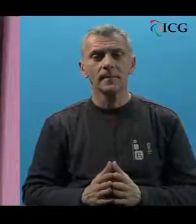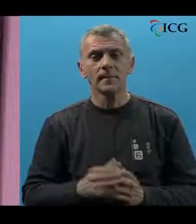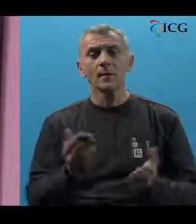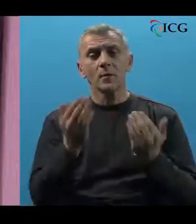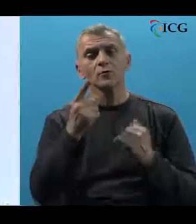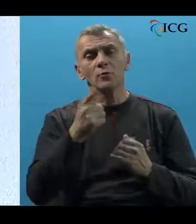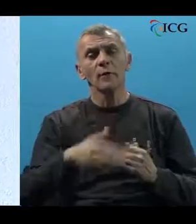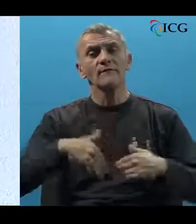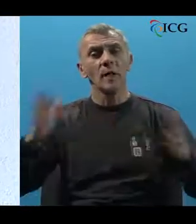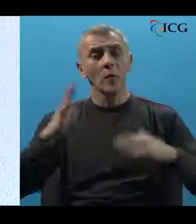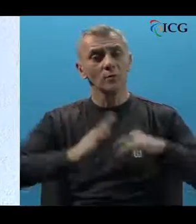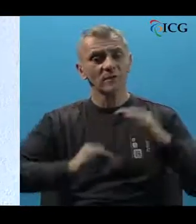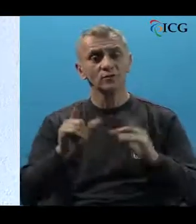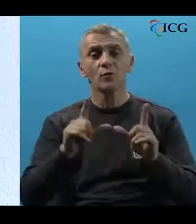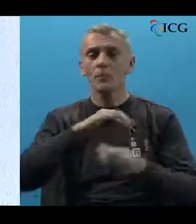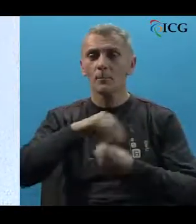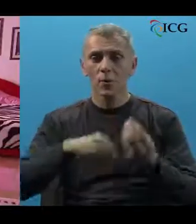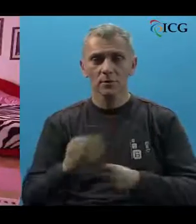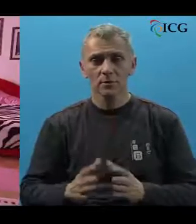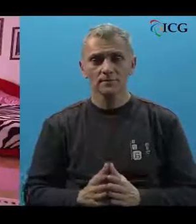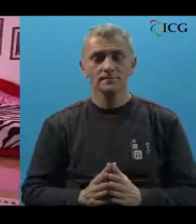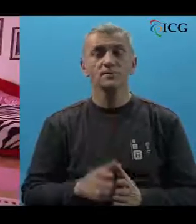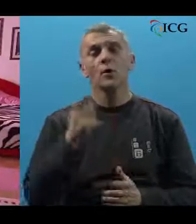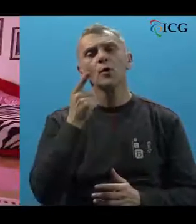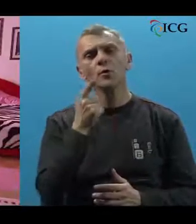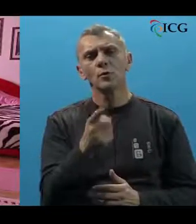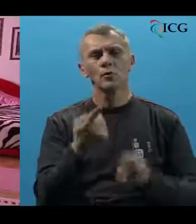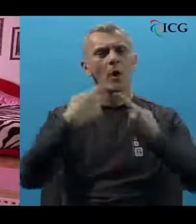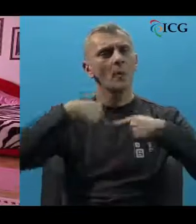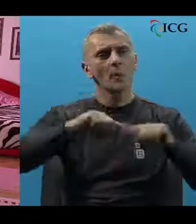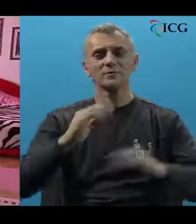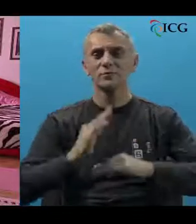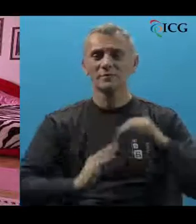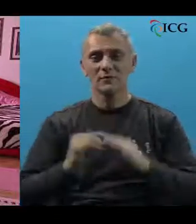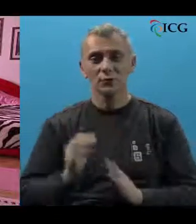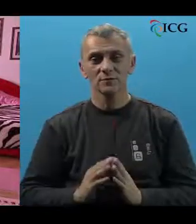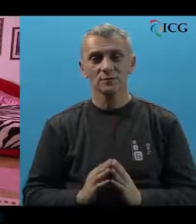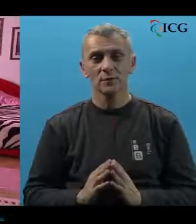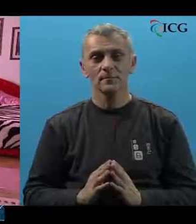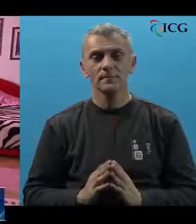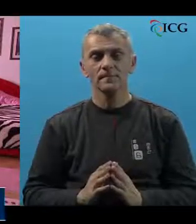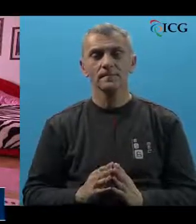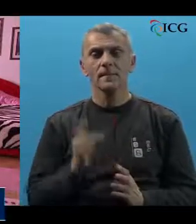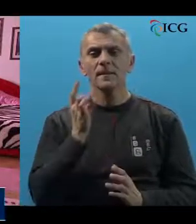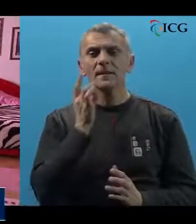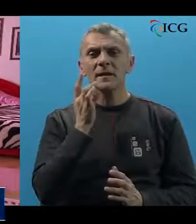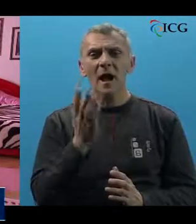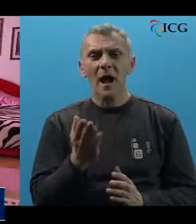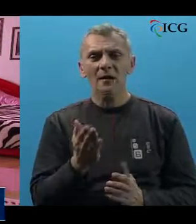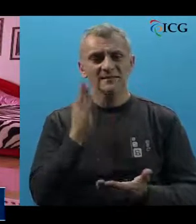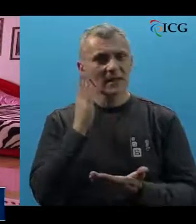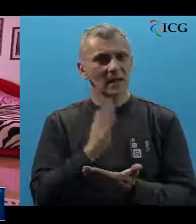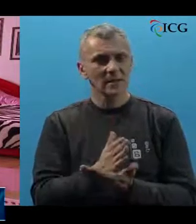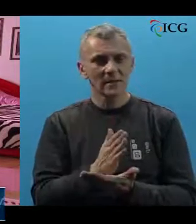Otud i toliko zadovoljstvo u obitelji. To je posebno zadovoljstvo, jer kada se